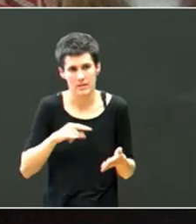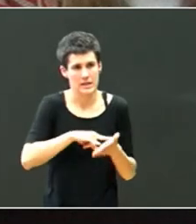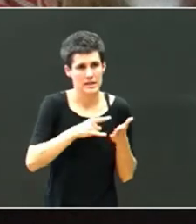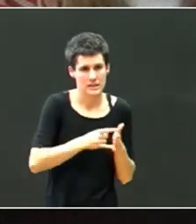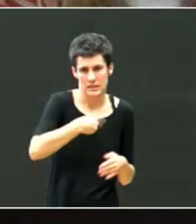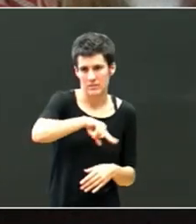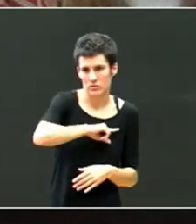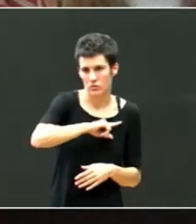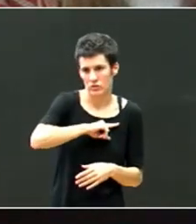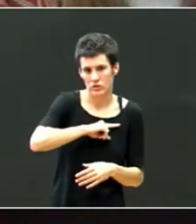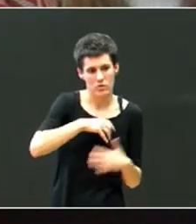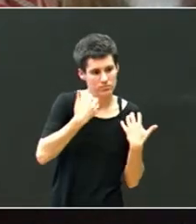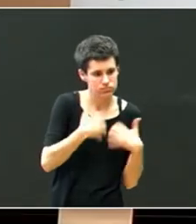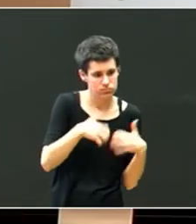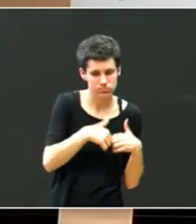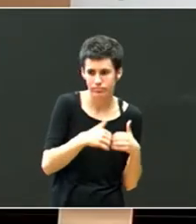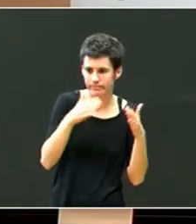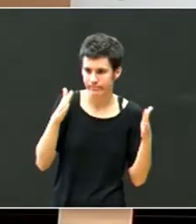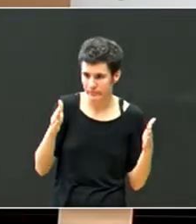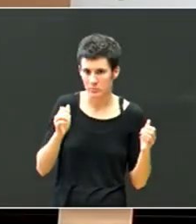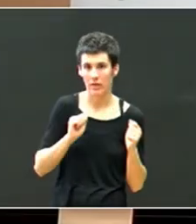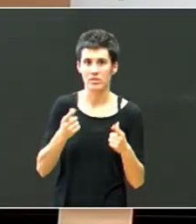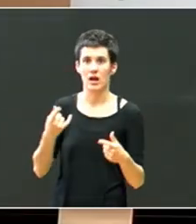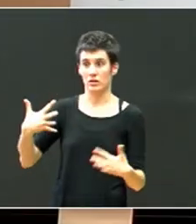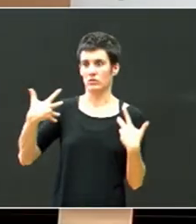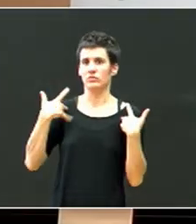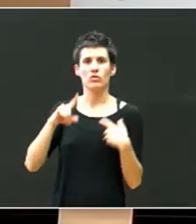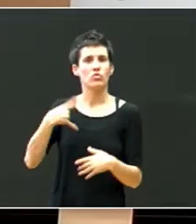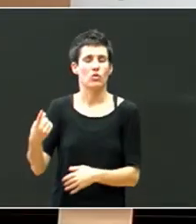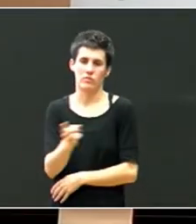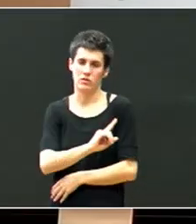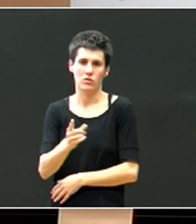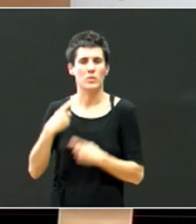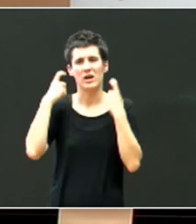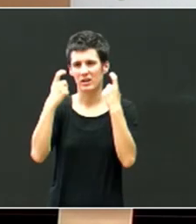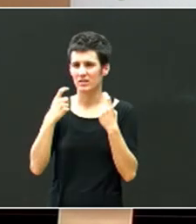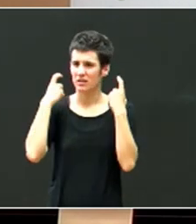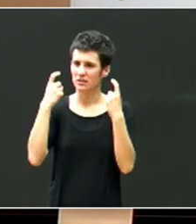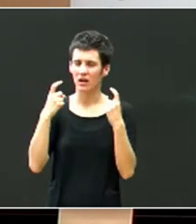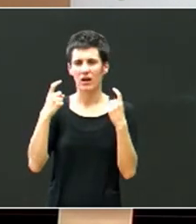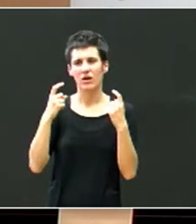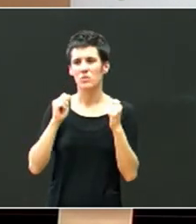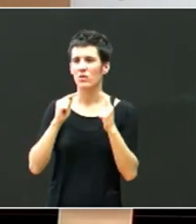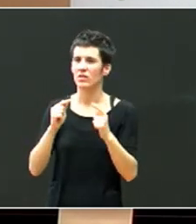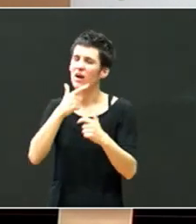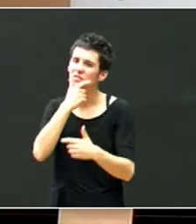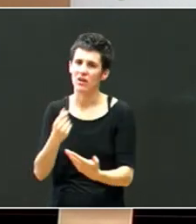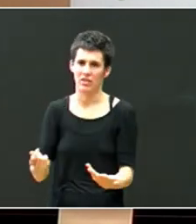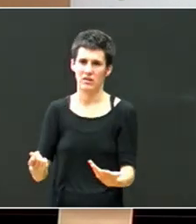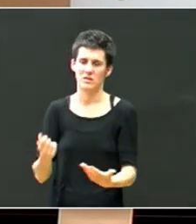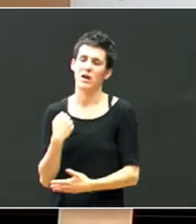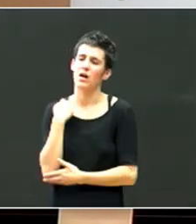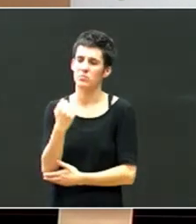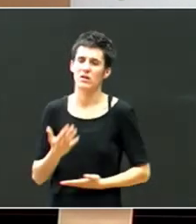sistemekin, ba, gutxien ez guk ez dutza guen mongo, beste sufrimento bat, guk egin behar dugu, karga hori, gutxitu, eta karga horretan, balagundu.